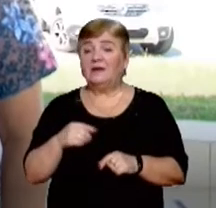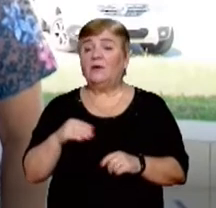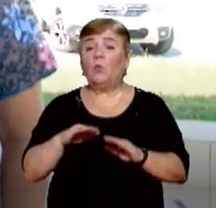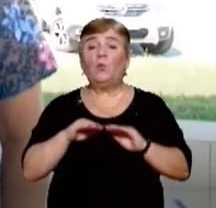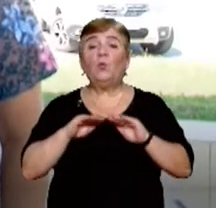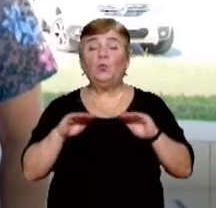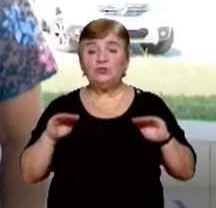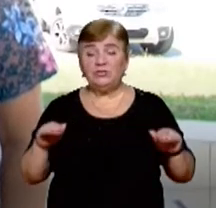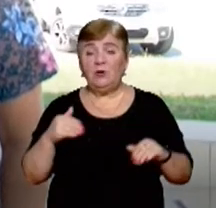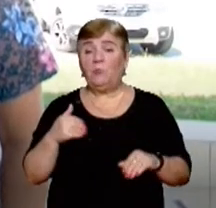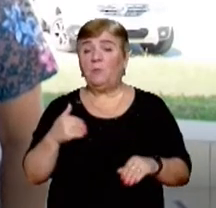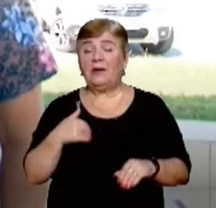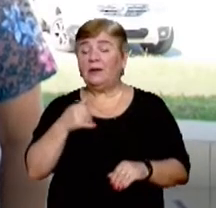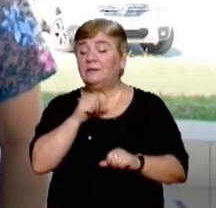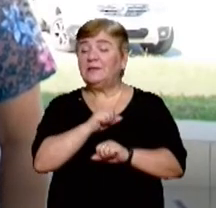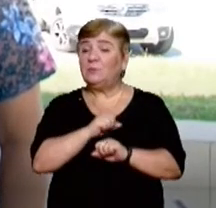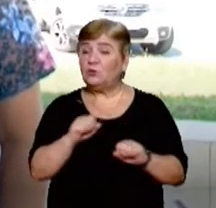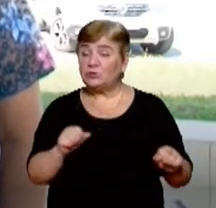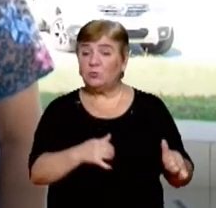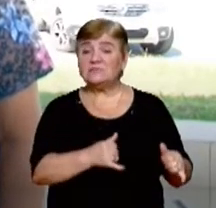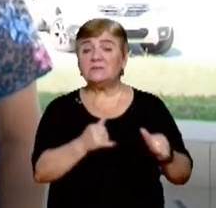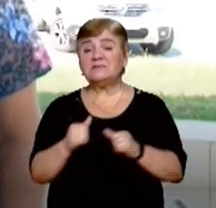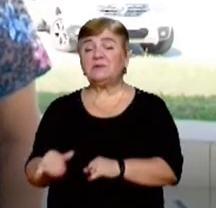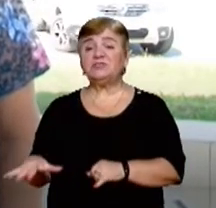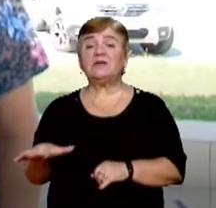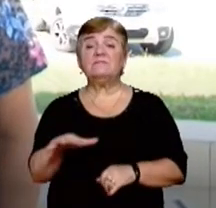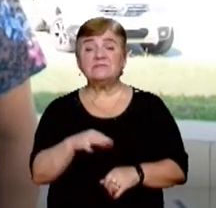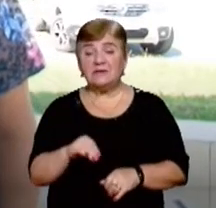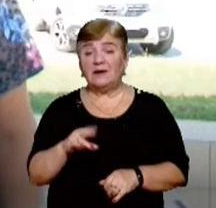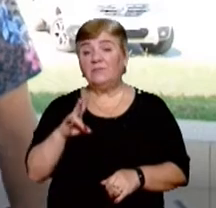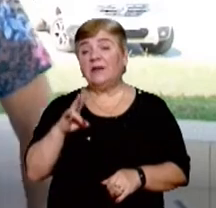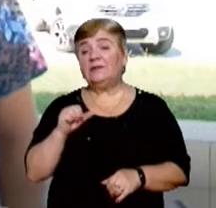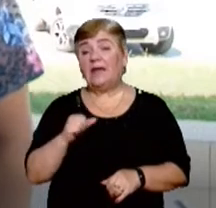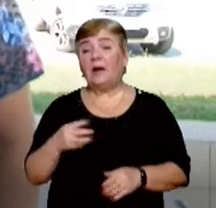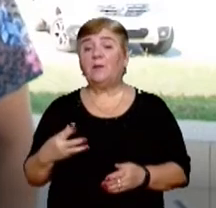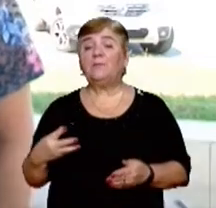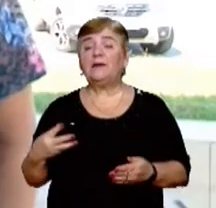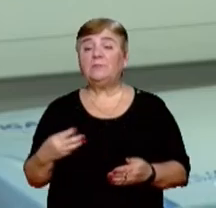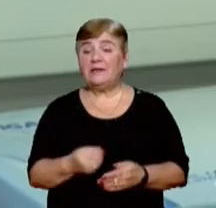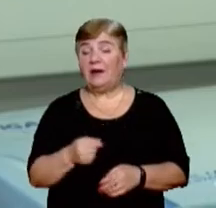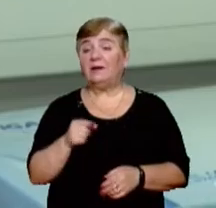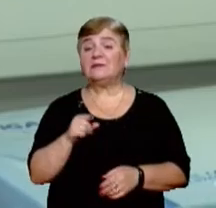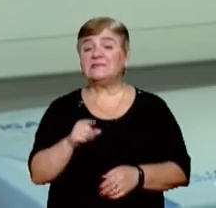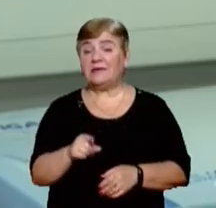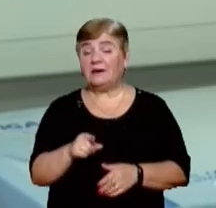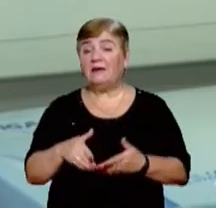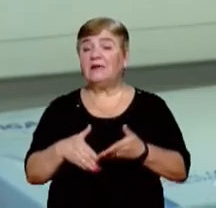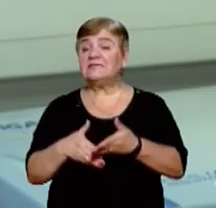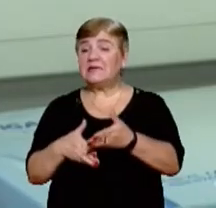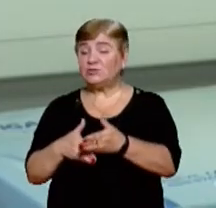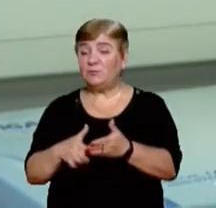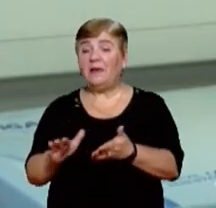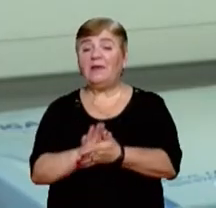Учнів ми не можемо забезпечити всіх, тому що на придбання цих засобів